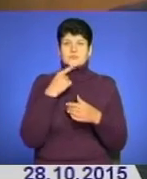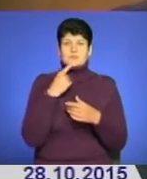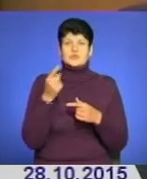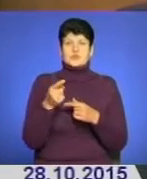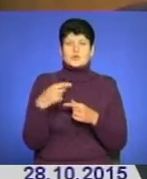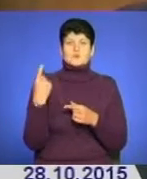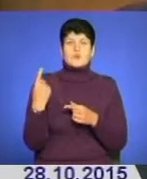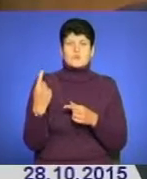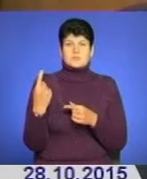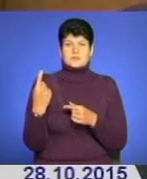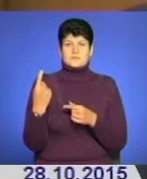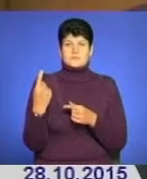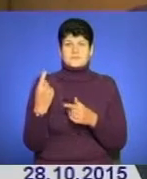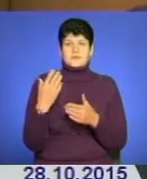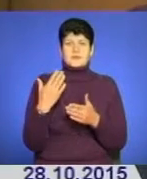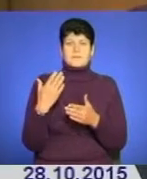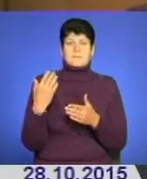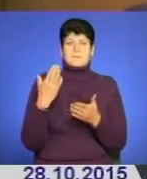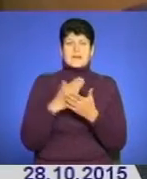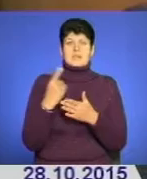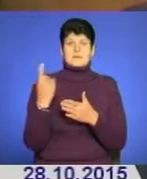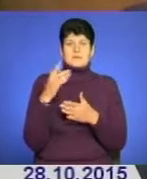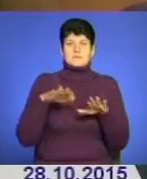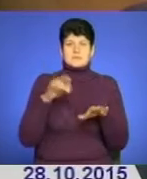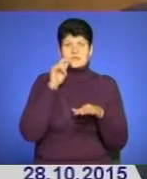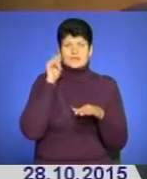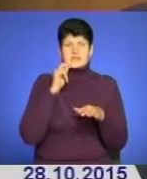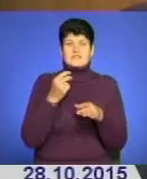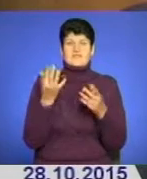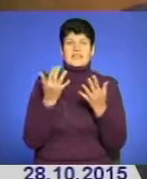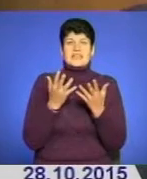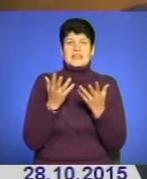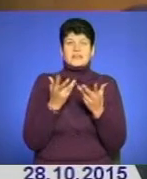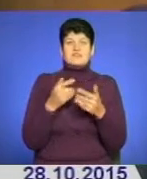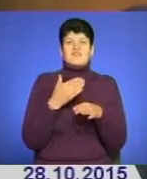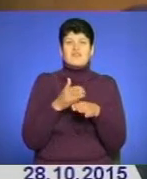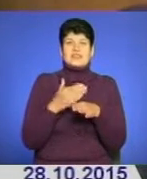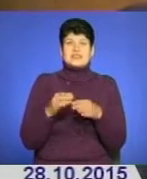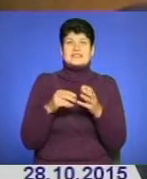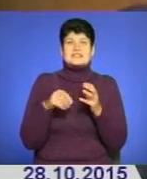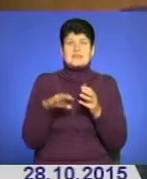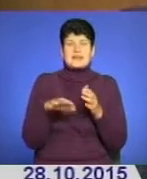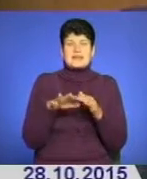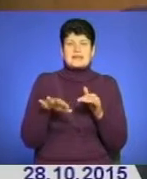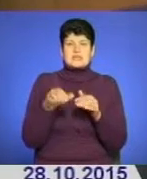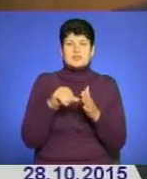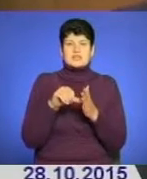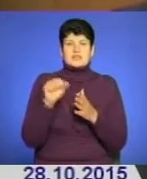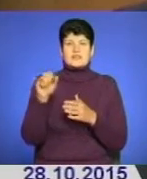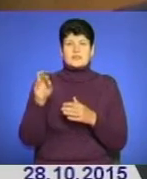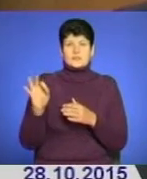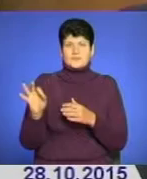Тернопільська область має перше місце в Україні по кількості виділених земельних ділянок для учасників АТО.